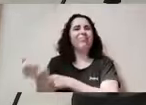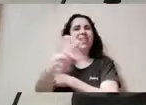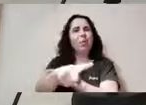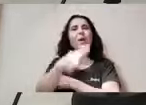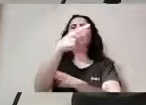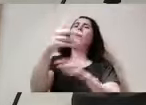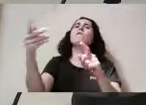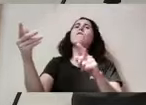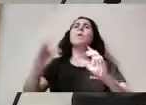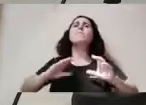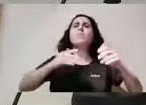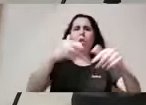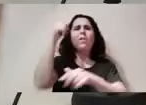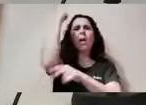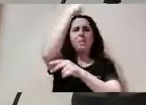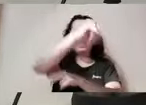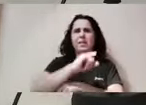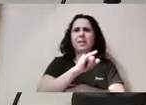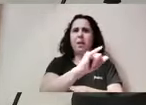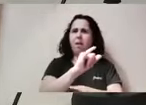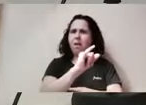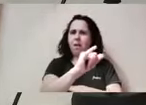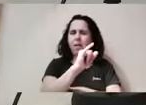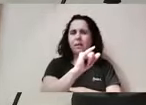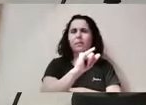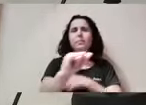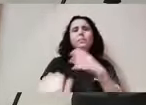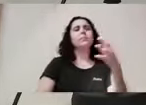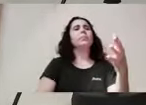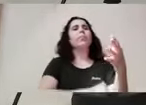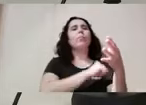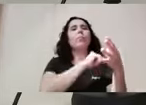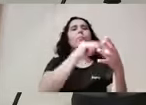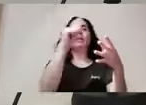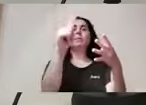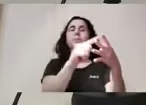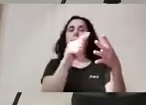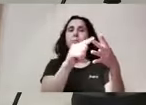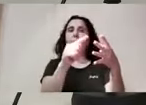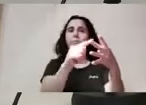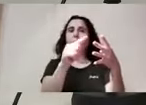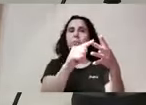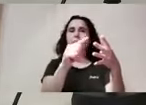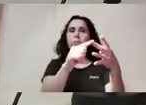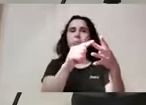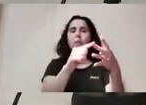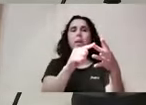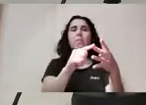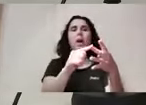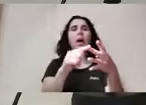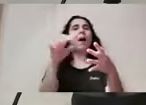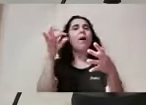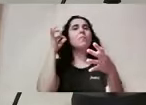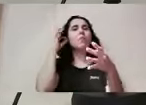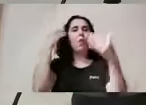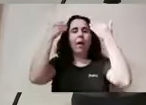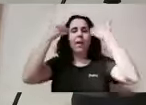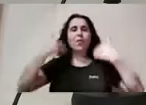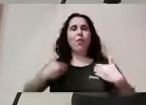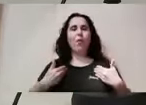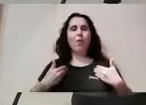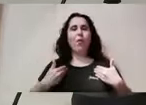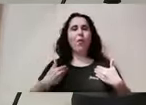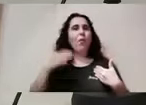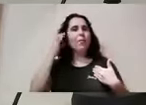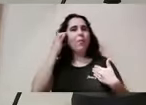violència masclista, per altre costat la cosificació de les dones que es fa